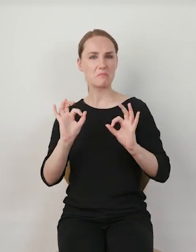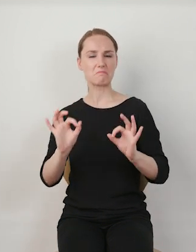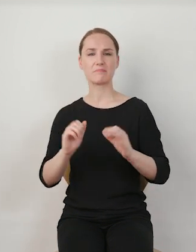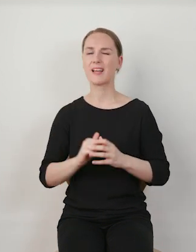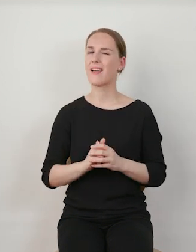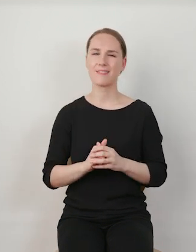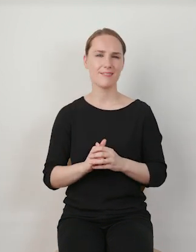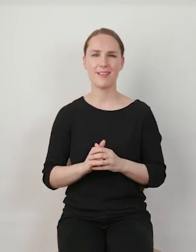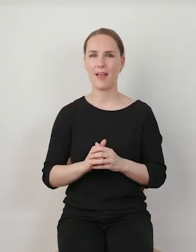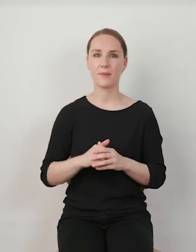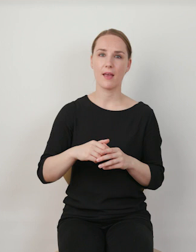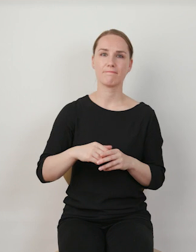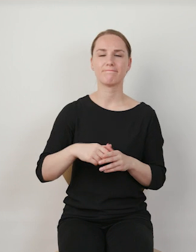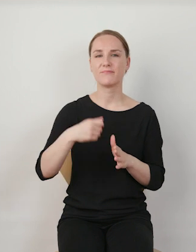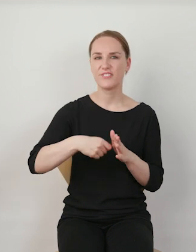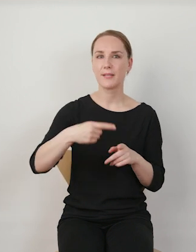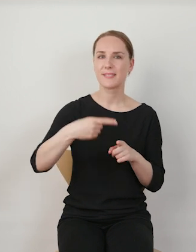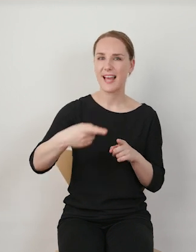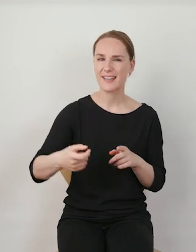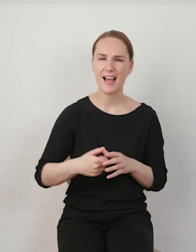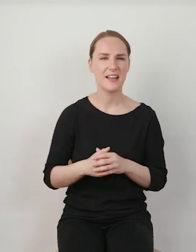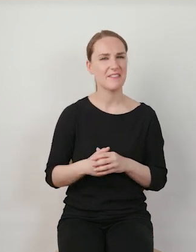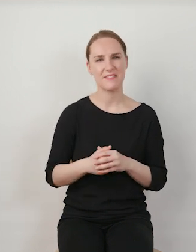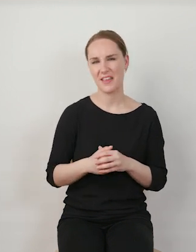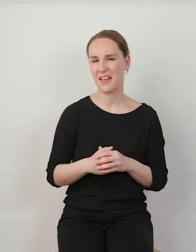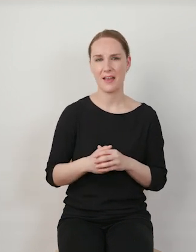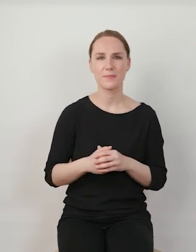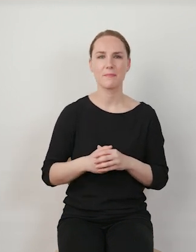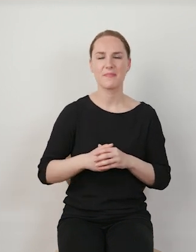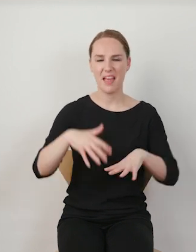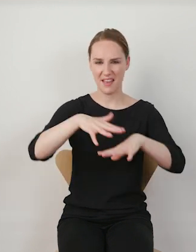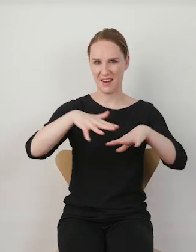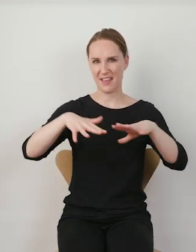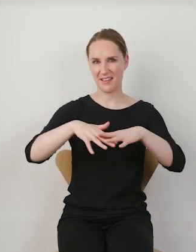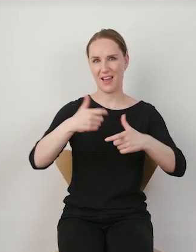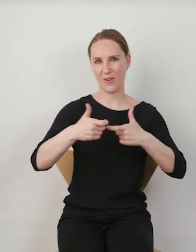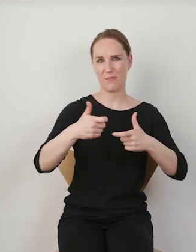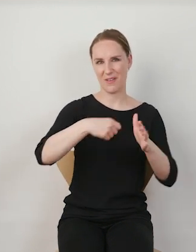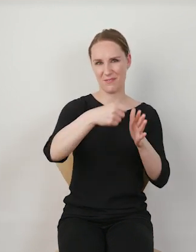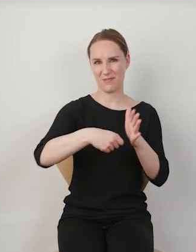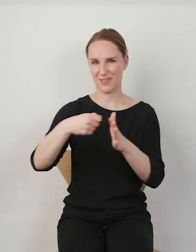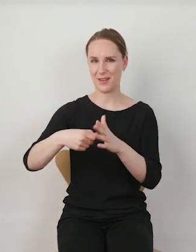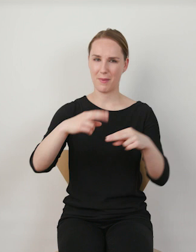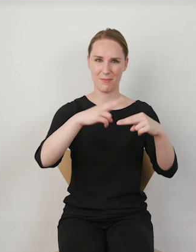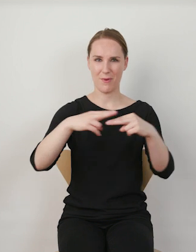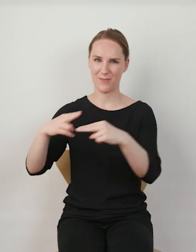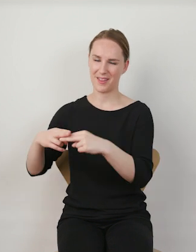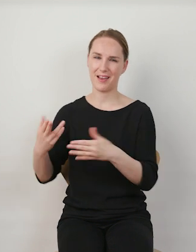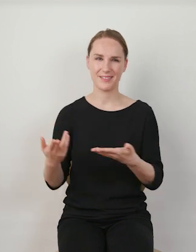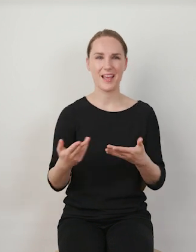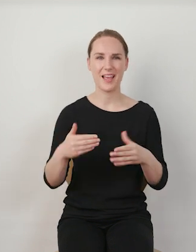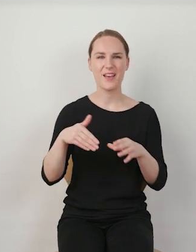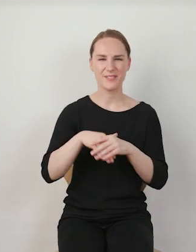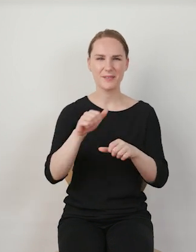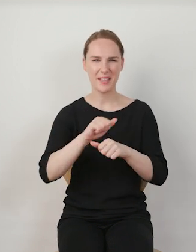bądź też zwiastuny serialowe, tylko to są po prostu robione ręcznie filmiki, które mają wiele niedociągnięć, ale które